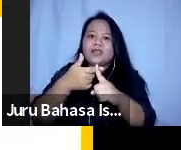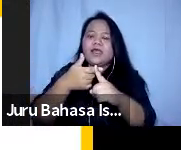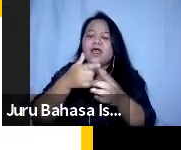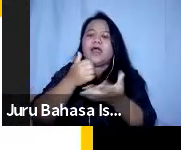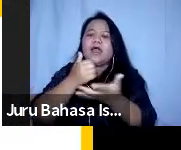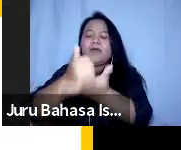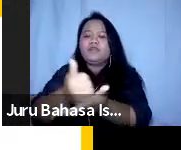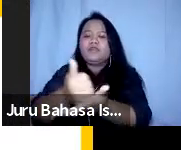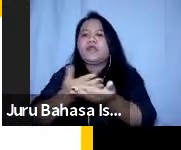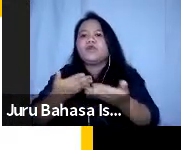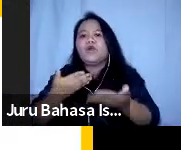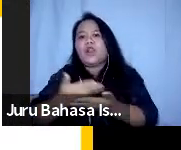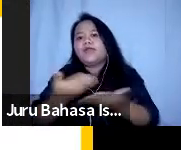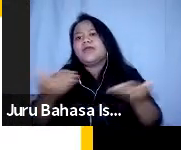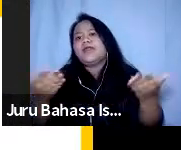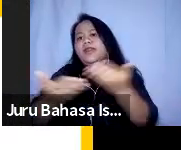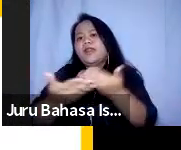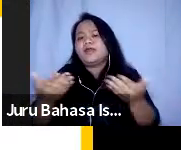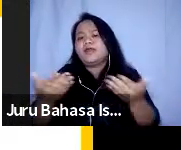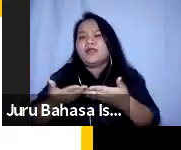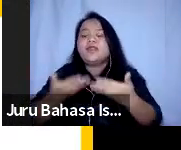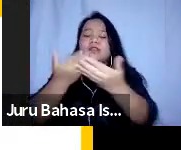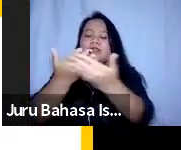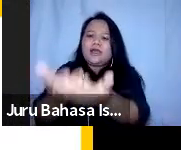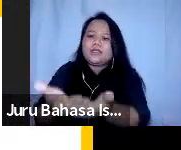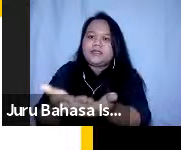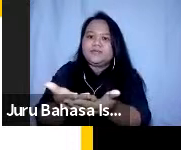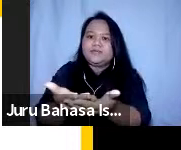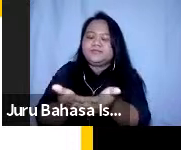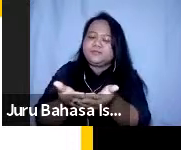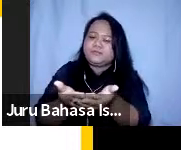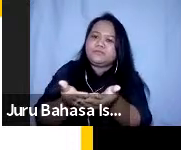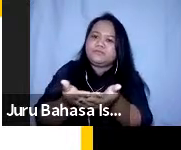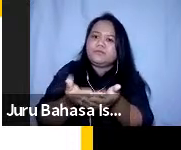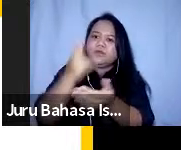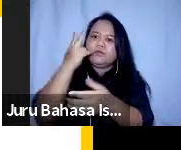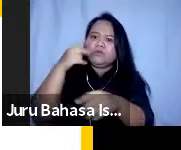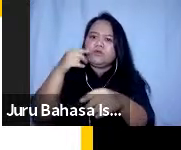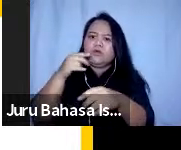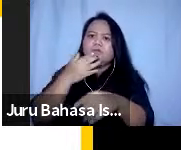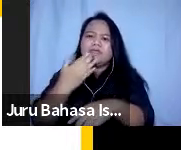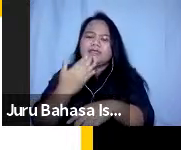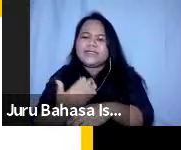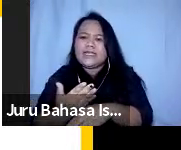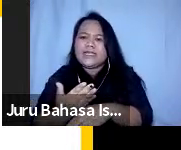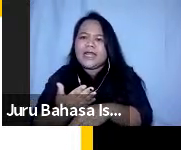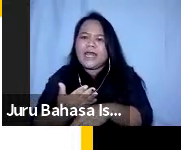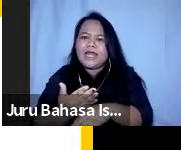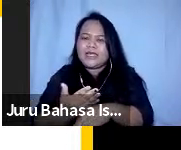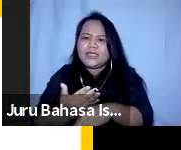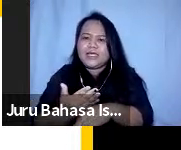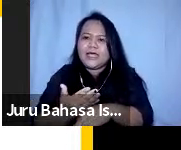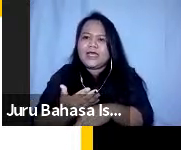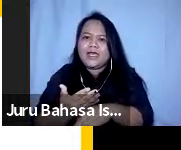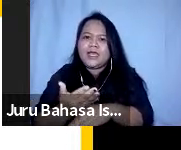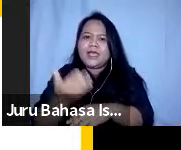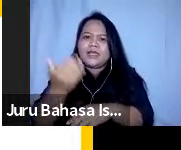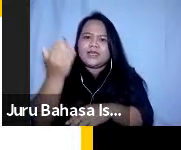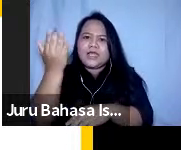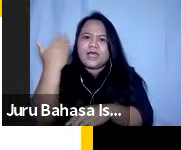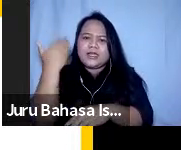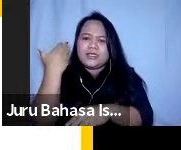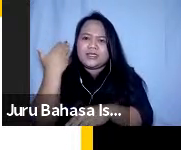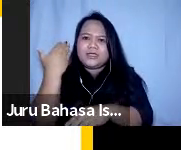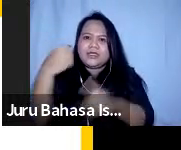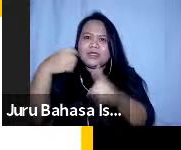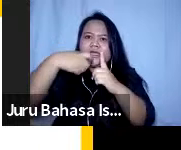layanan-layanan yang akan diberikan seperti itu nah untuk lebih simpelnya tadi eksklusi sendiri ini